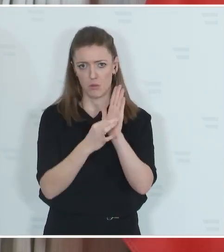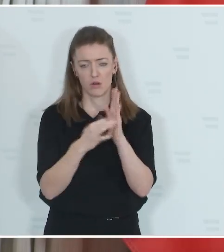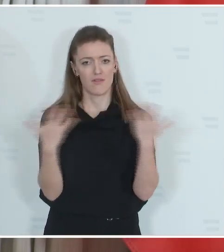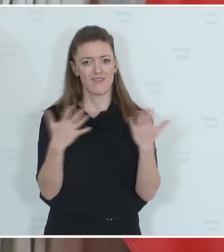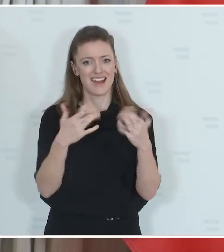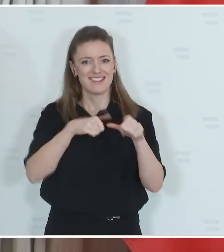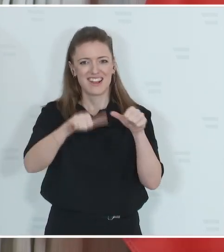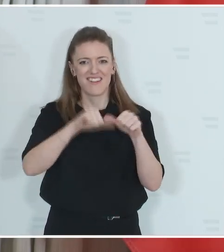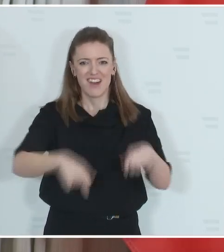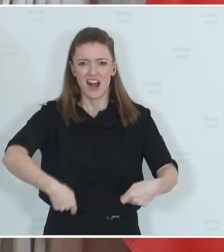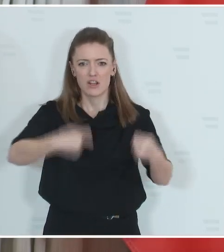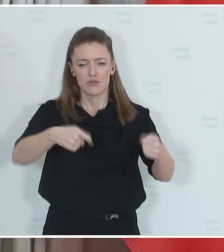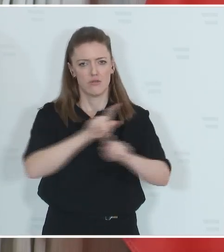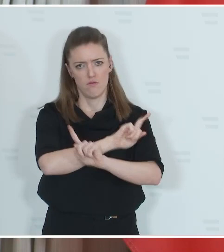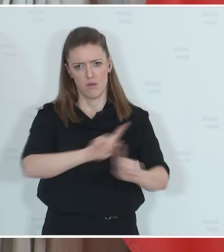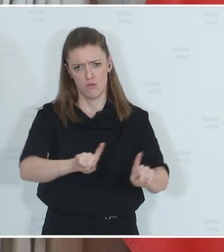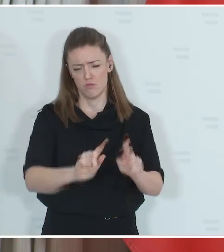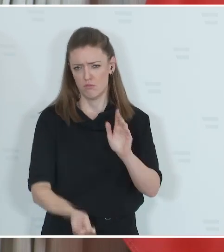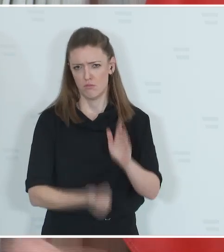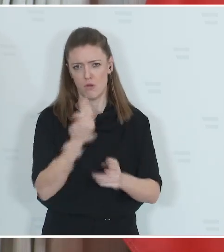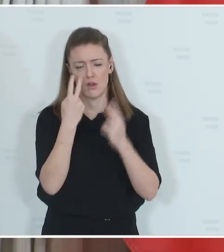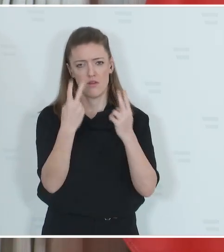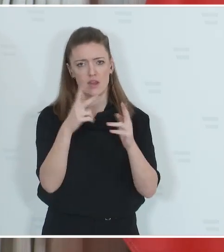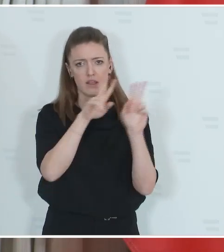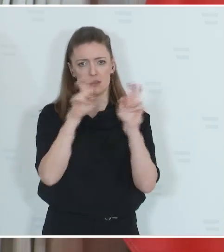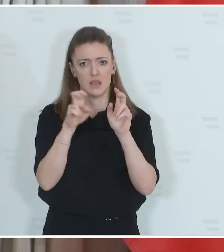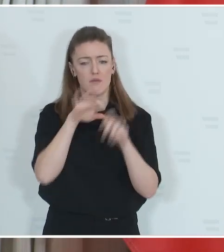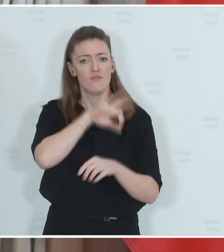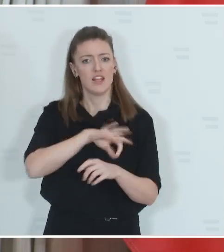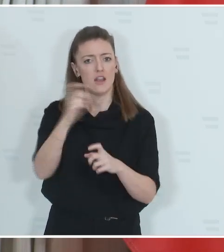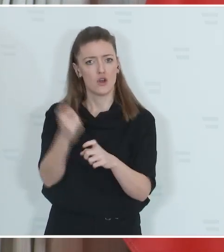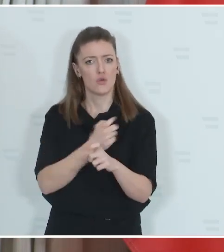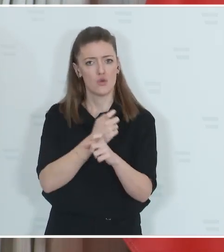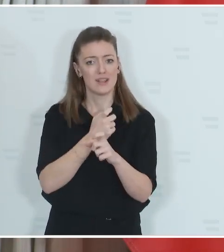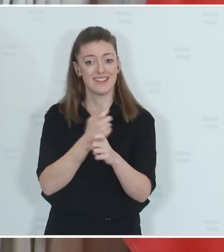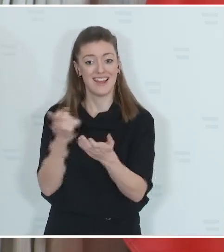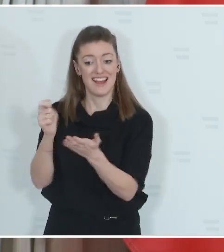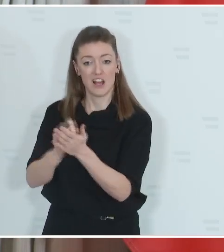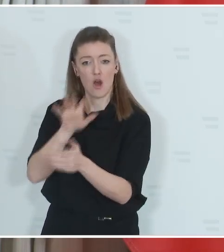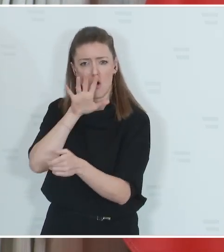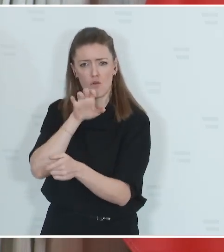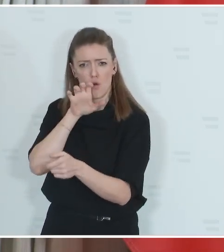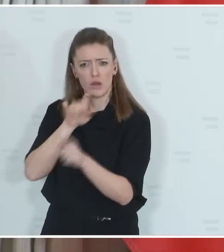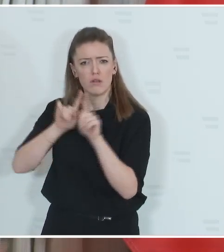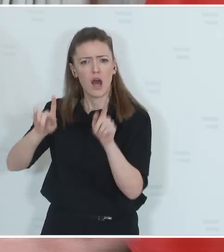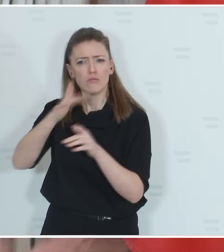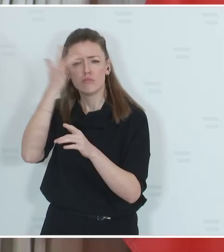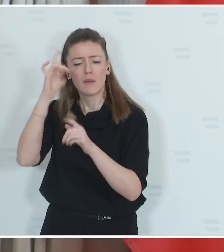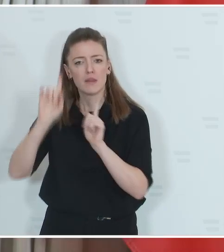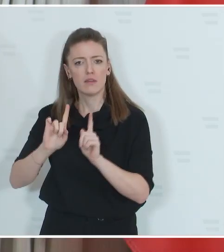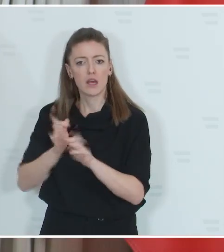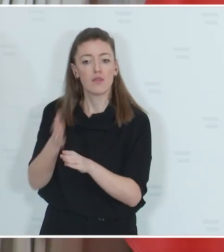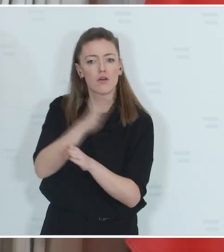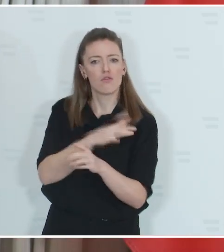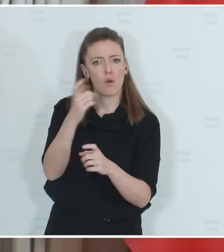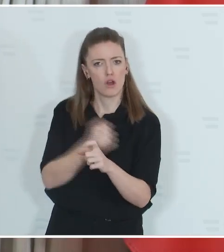der Qualzucht, enorm wichtiges Thema, verpflichtende Kurse vor dem Kauf von Hunden und exotischen Tieren und klare